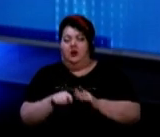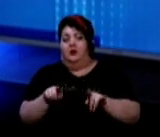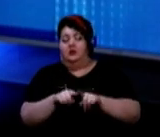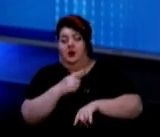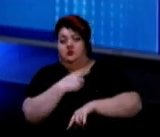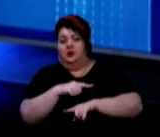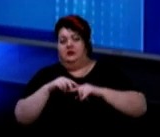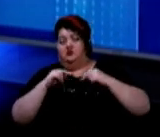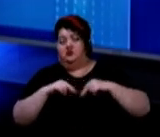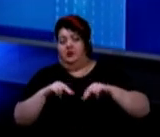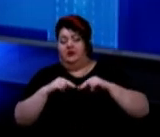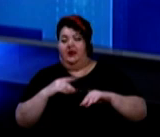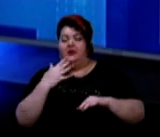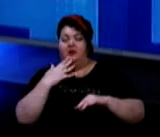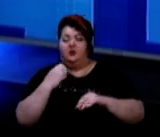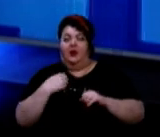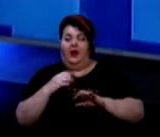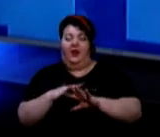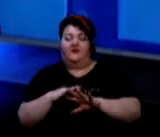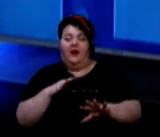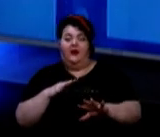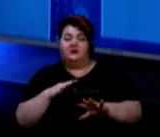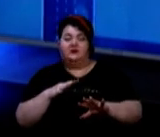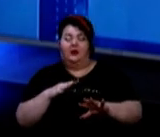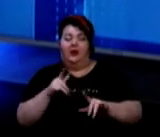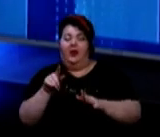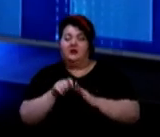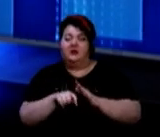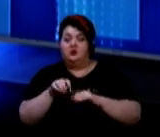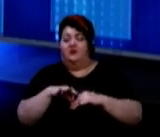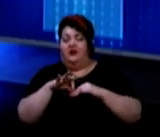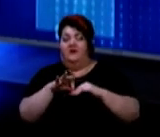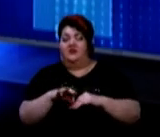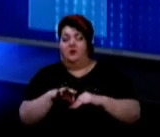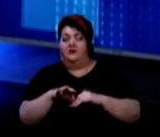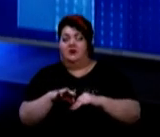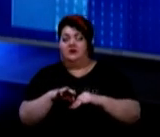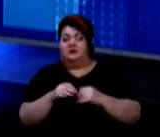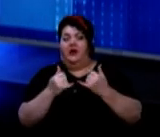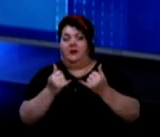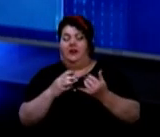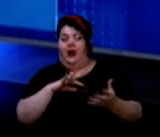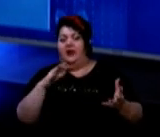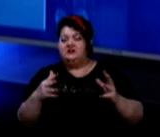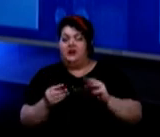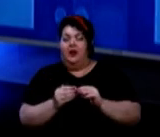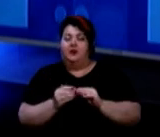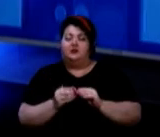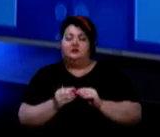працівники, Національна гвардія, але там тестування відбувається, це для загального, як